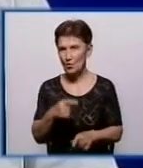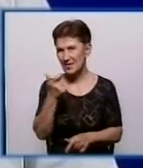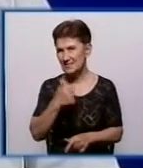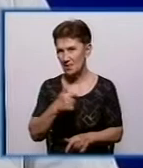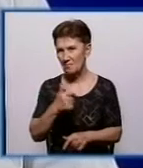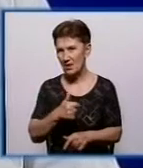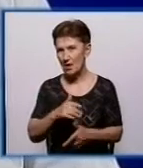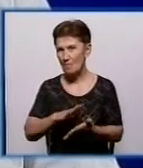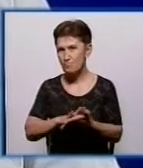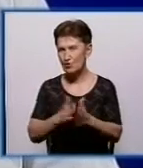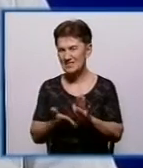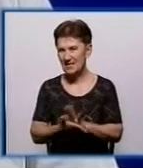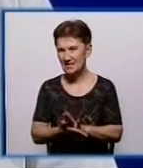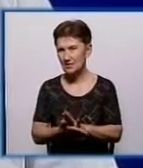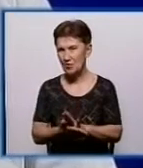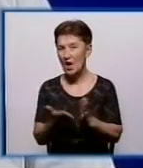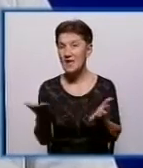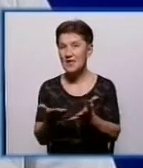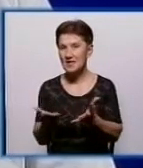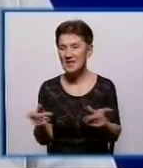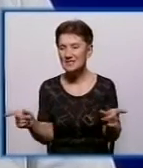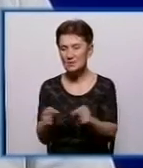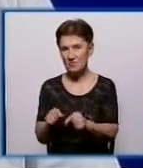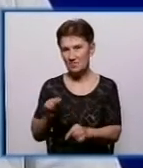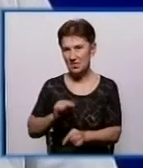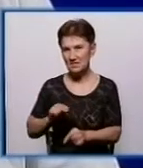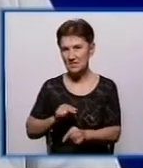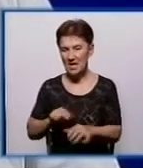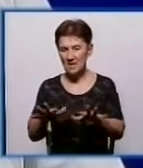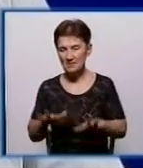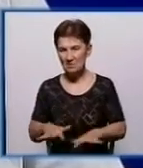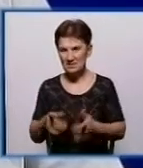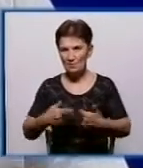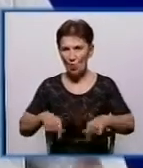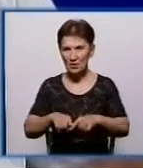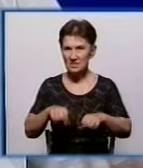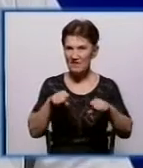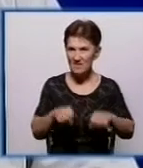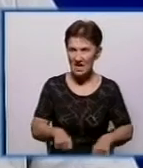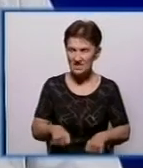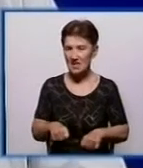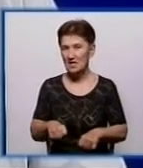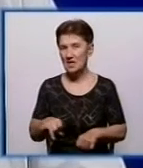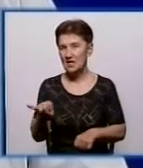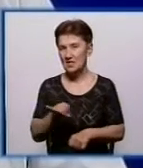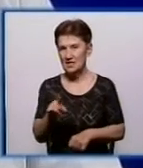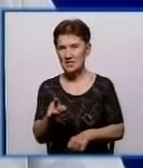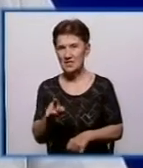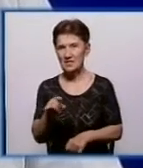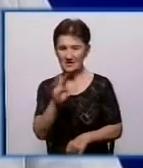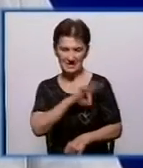державний, який співпрацює як з місцевими органами влади, так і з населенням, і зі споживачами.